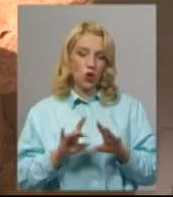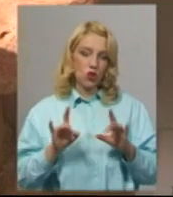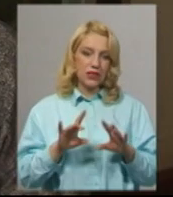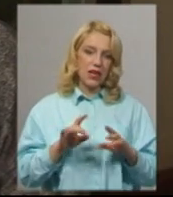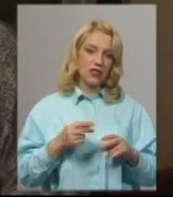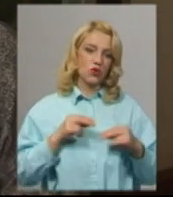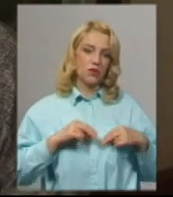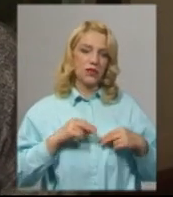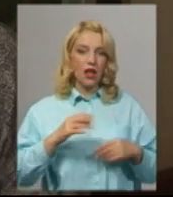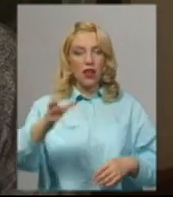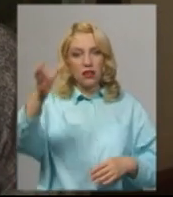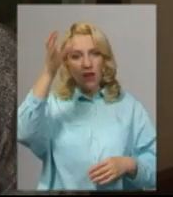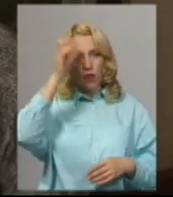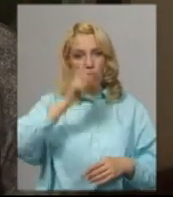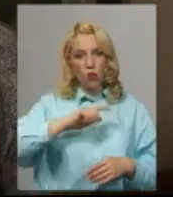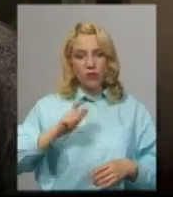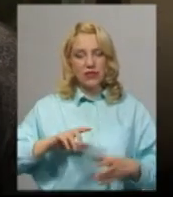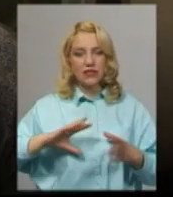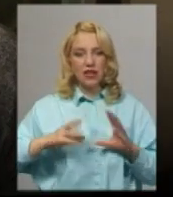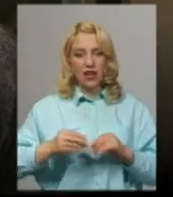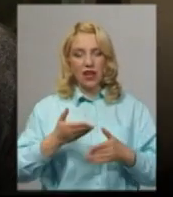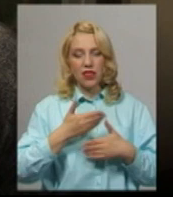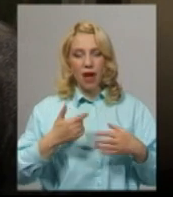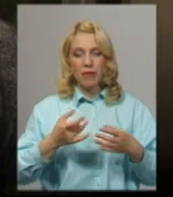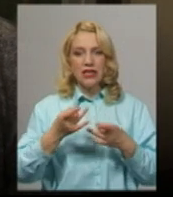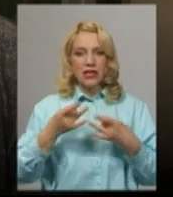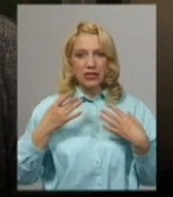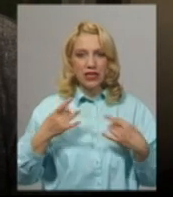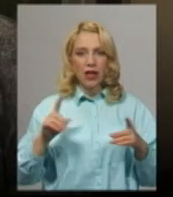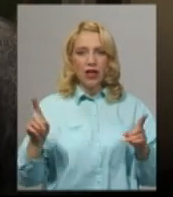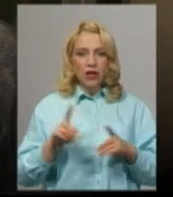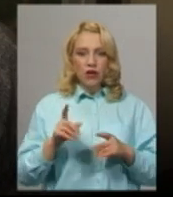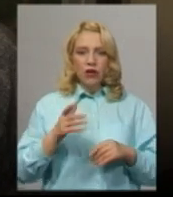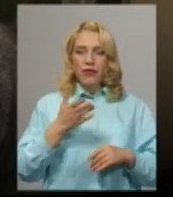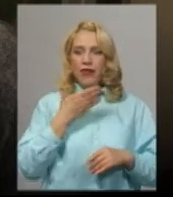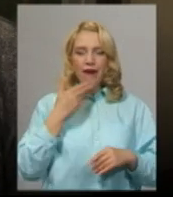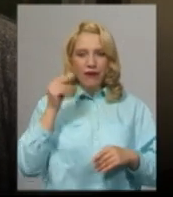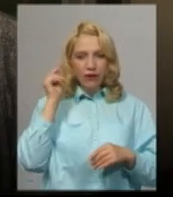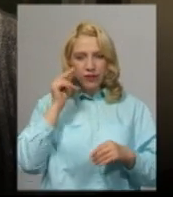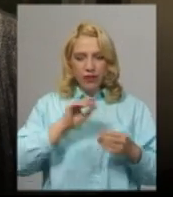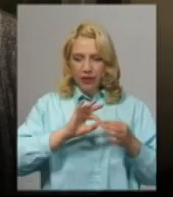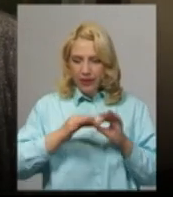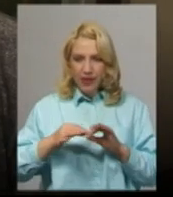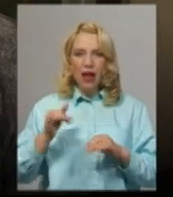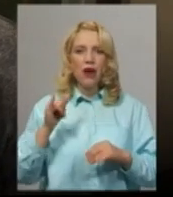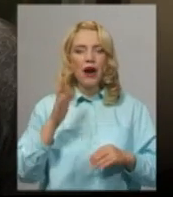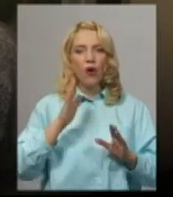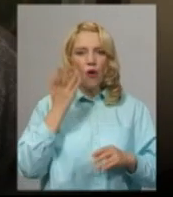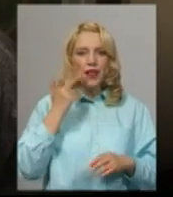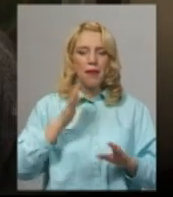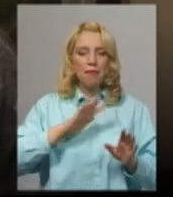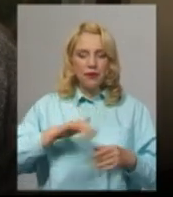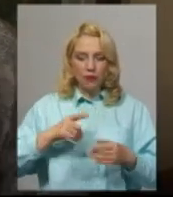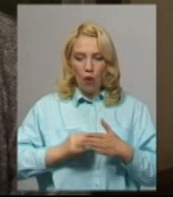Барахтенко. Науковці взагалі нам сказали, що вони ще досить вивчили і детально. Після того, як вони